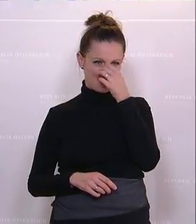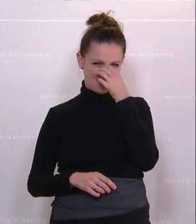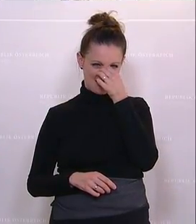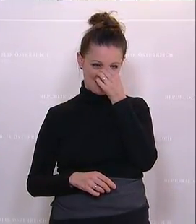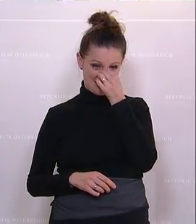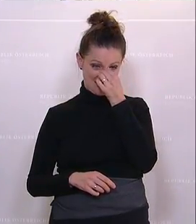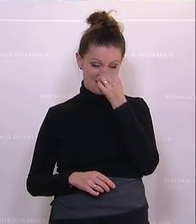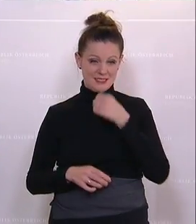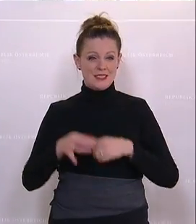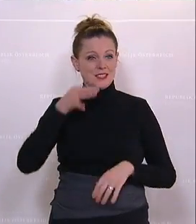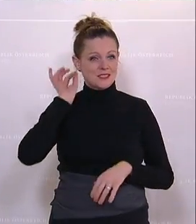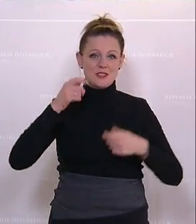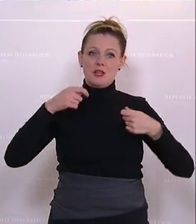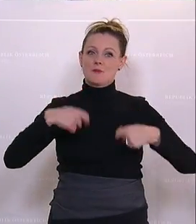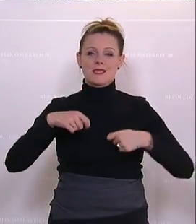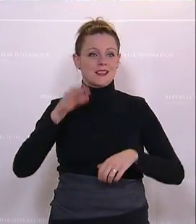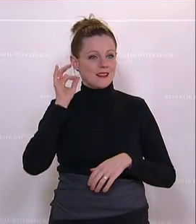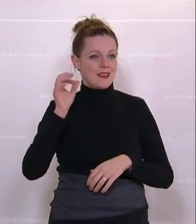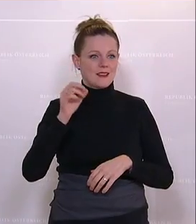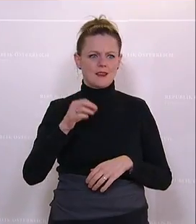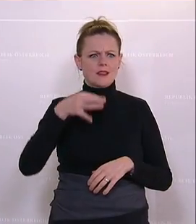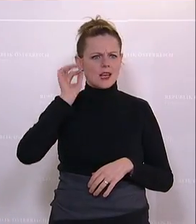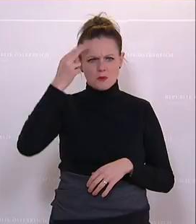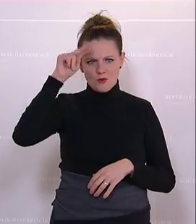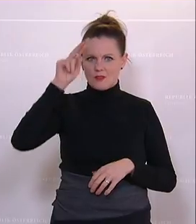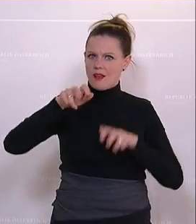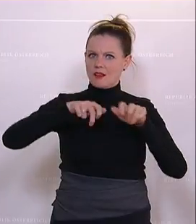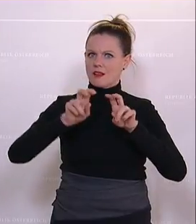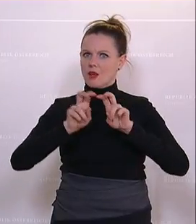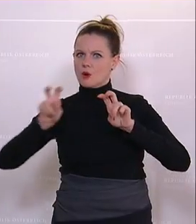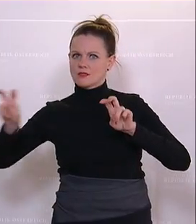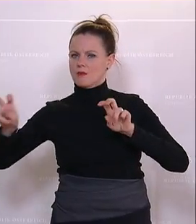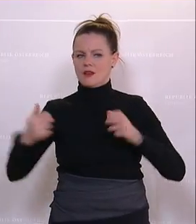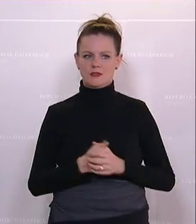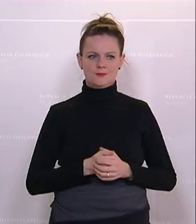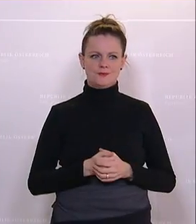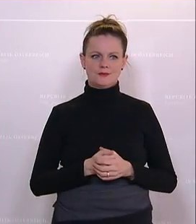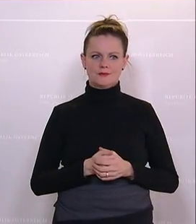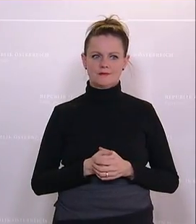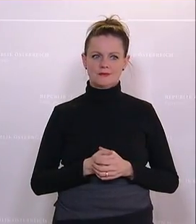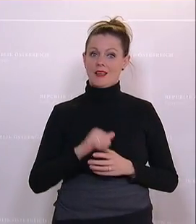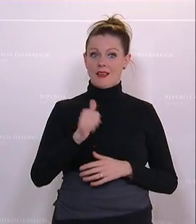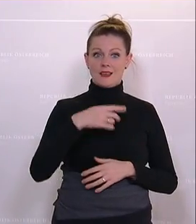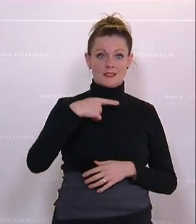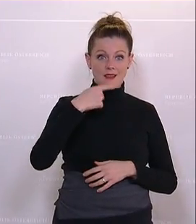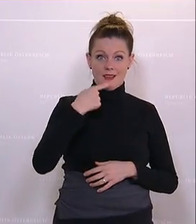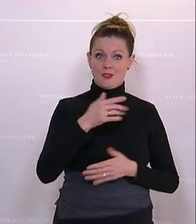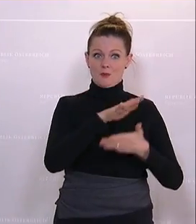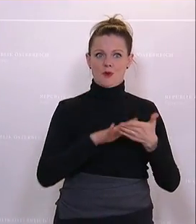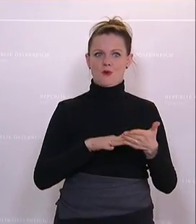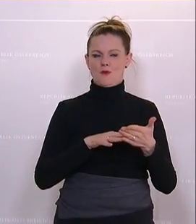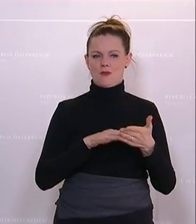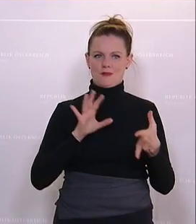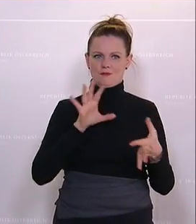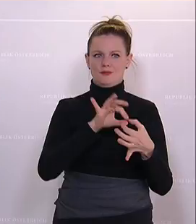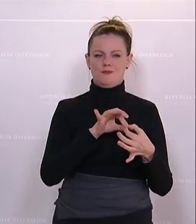Frau Präsidentin, meine Damen und Herren auf der Regierungsbank, ich ende mit dem, mit dem der Erstredner begonnen hat. Der Herr Becker